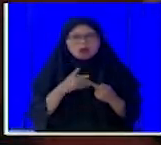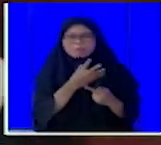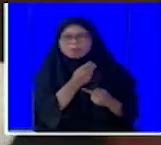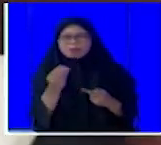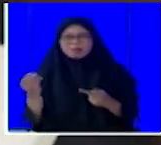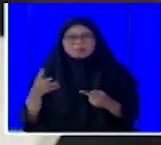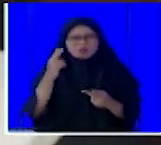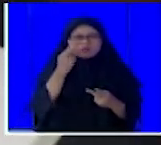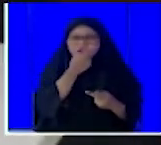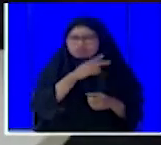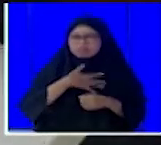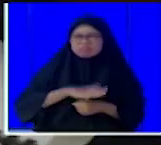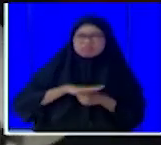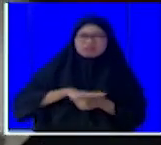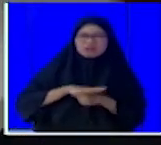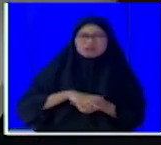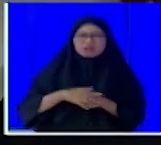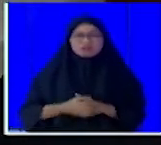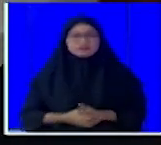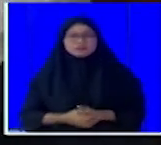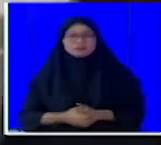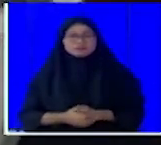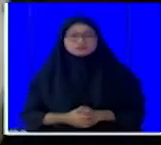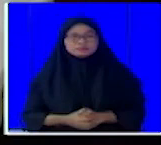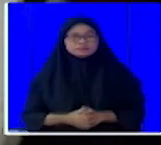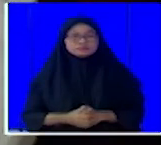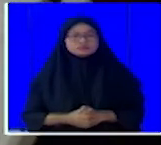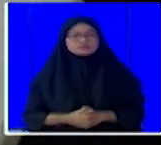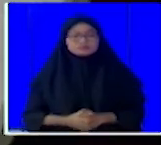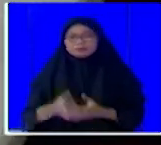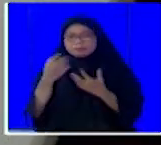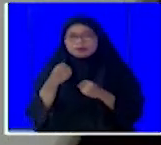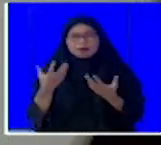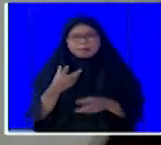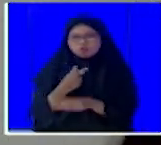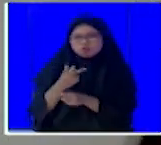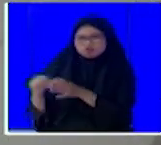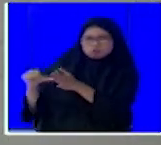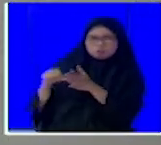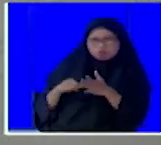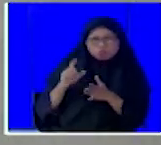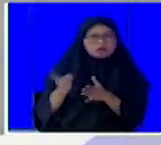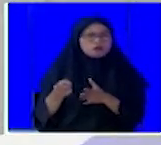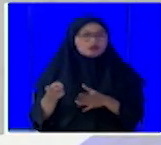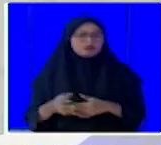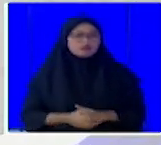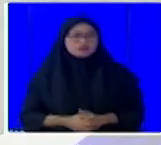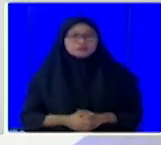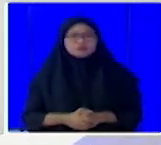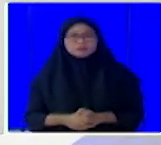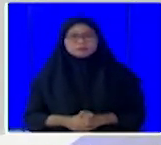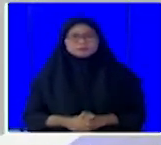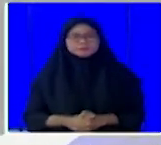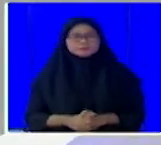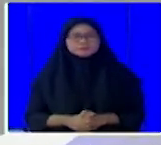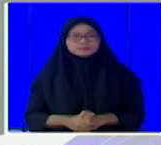Tidak hanya itu, Rahmat pun berharap adanya tenaga pengajar baru karena selama ini hanya dirinya dan sang istrilah yang mengajar